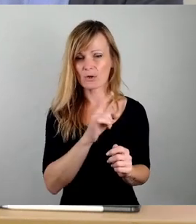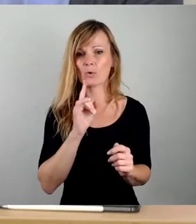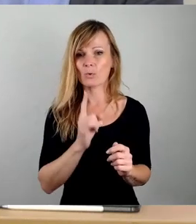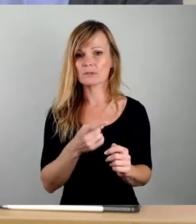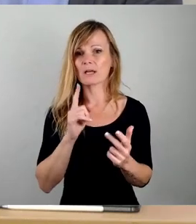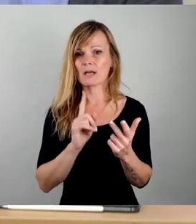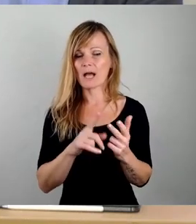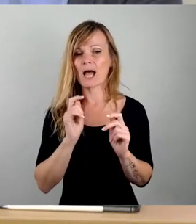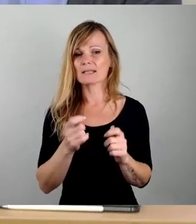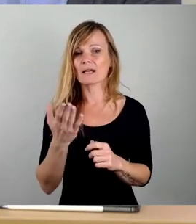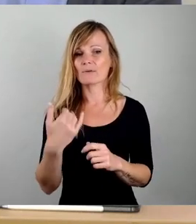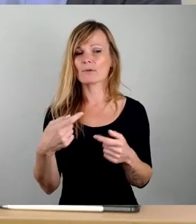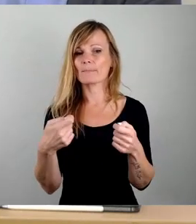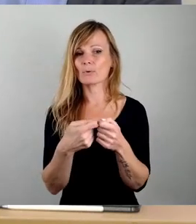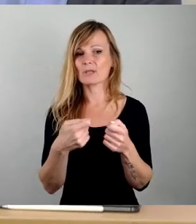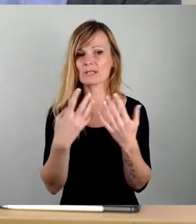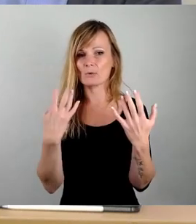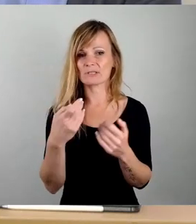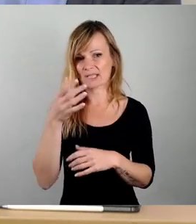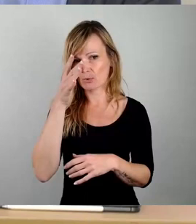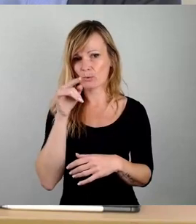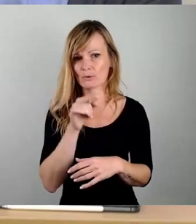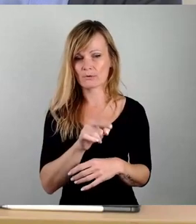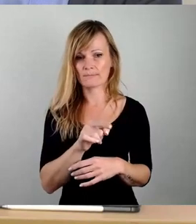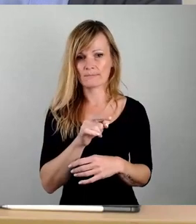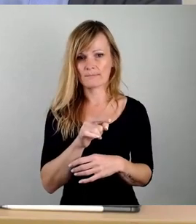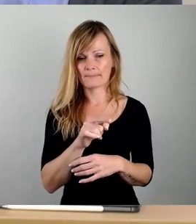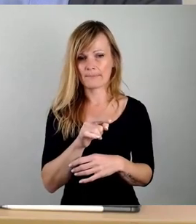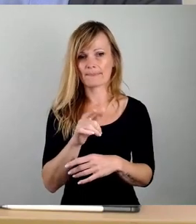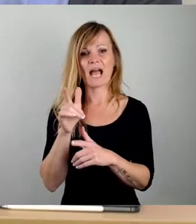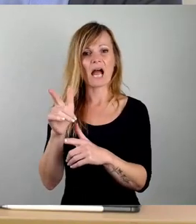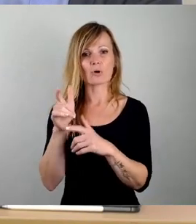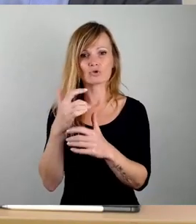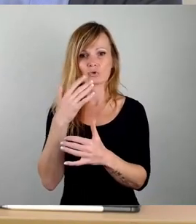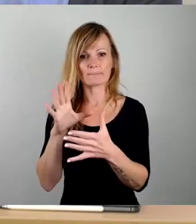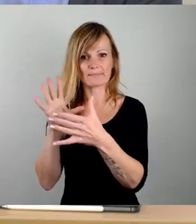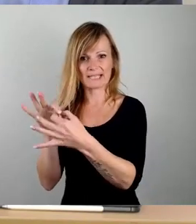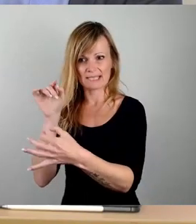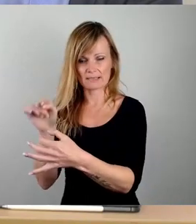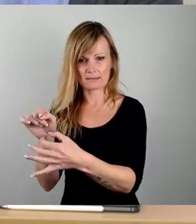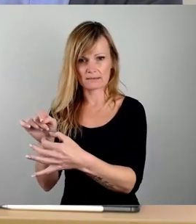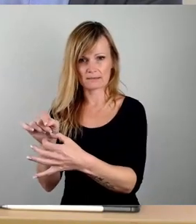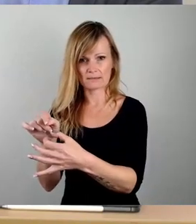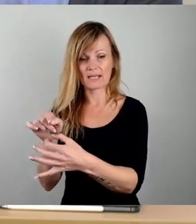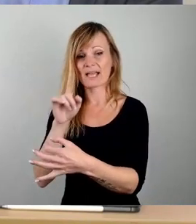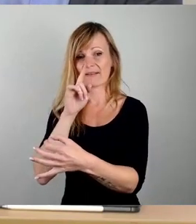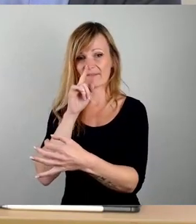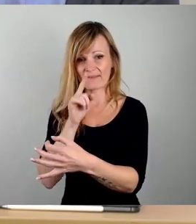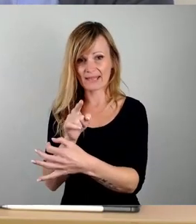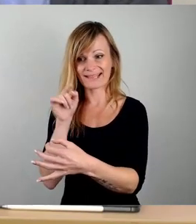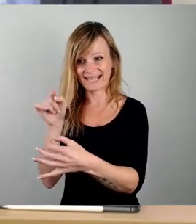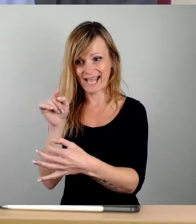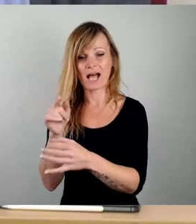Bündnis 90 Grün, würden sich auf den Ausschussbericht beziehen. Also die würde ich nur zur Abstimmung bringen, wenn der